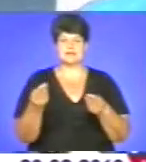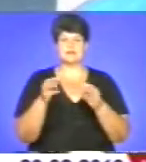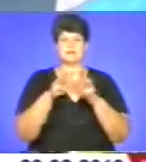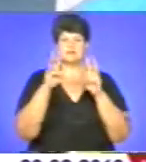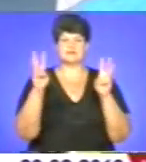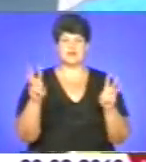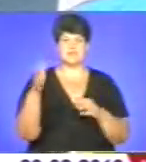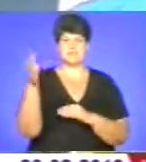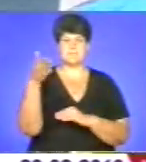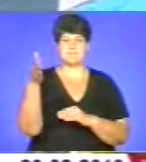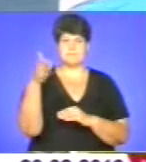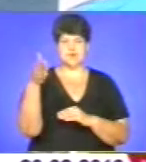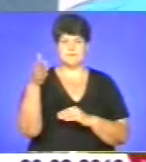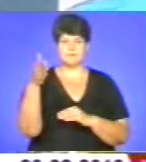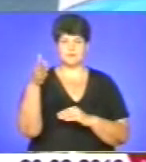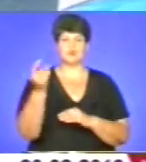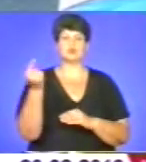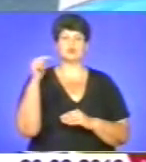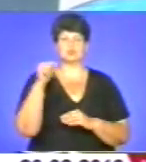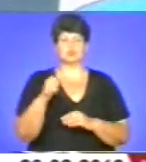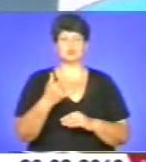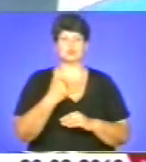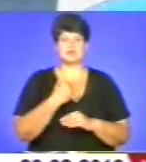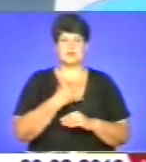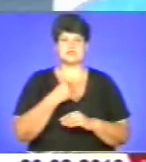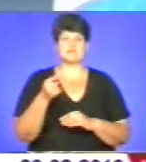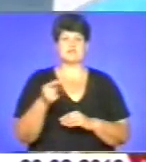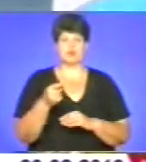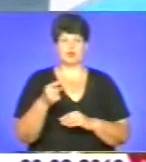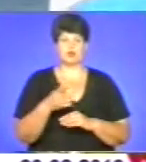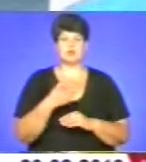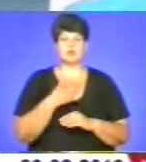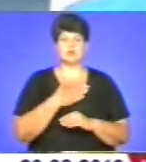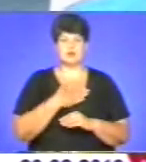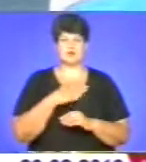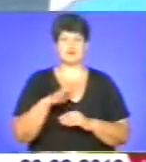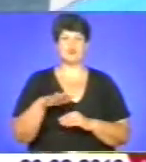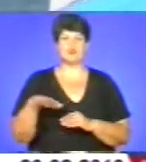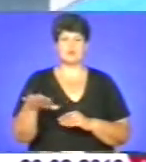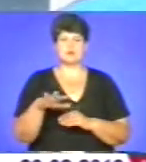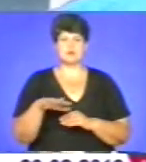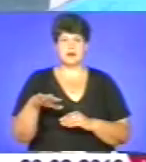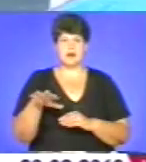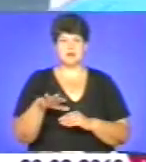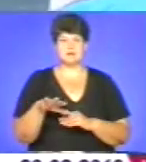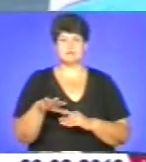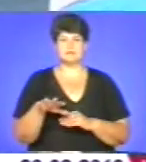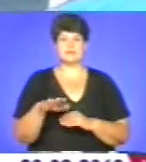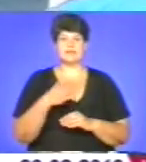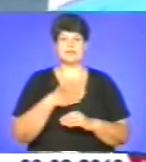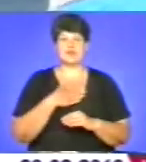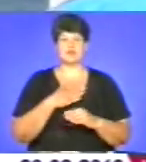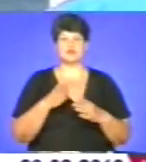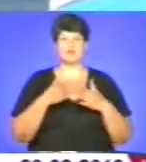прапор тут, у нас, в Тернополі, в нашому краї, в нашому флоту